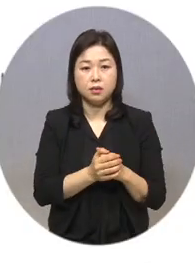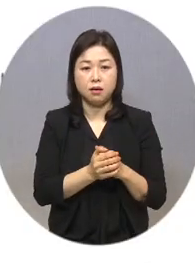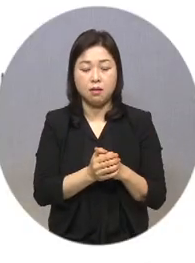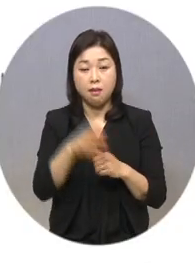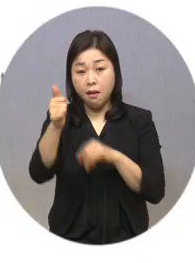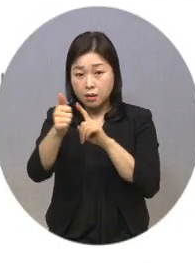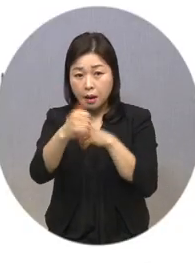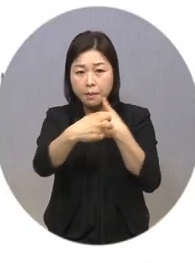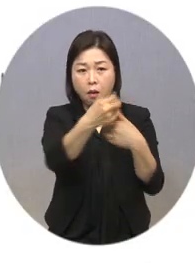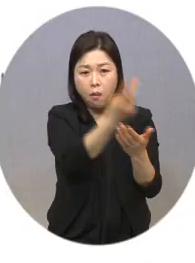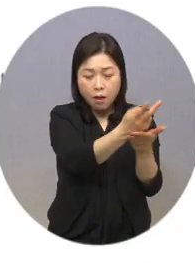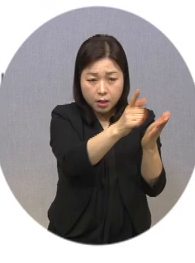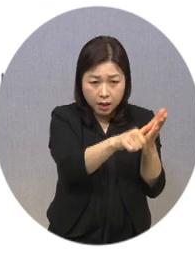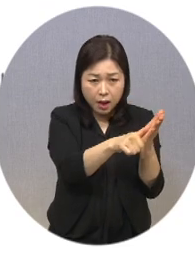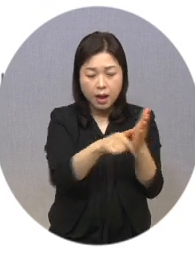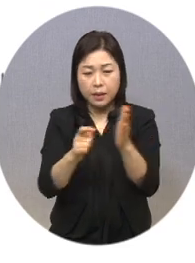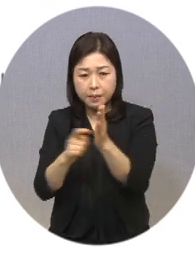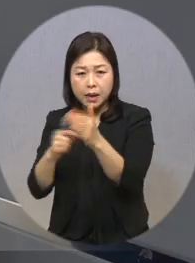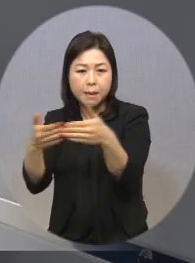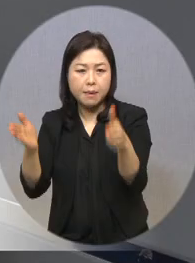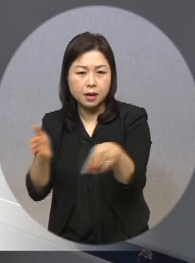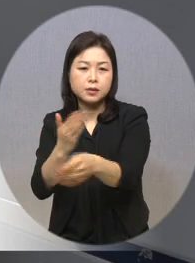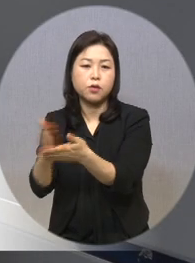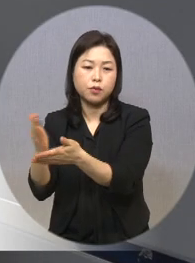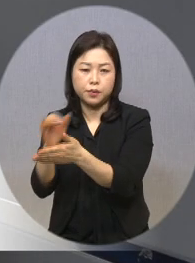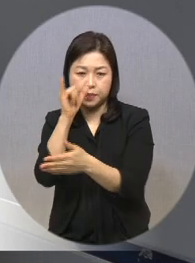시간동안 신속하게 진행되었습니다.